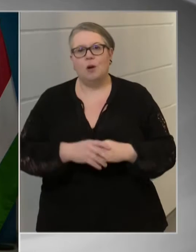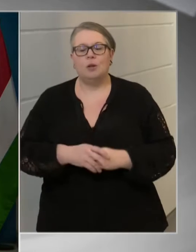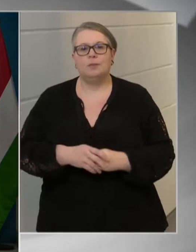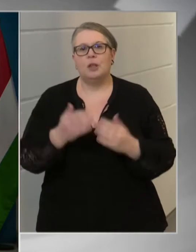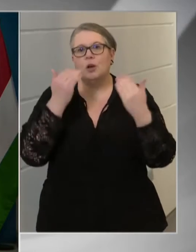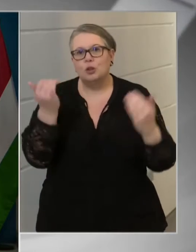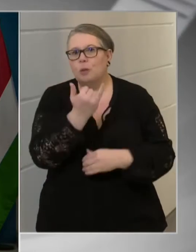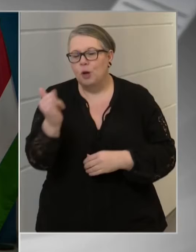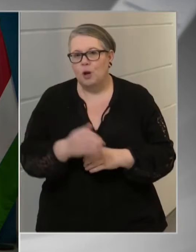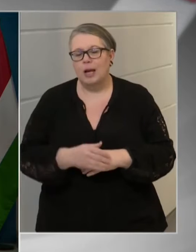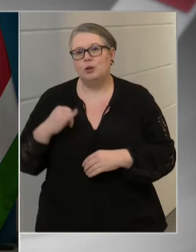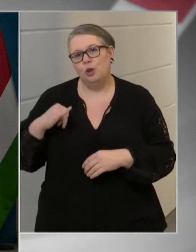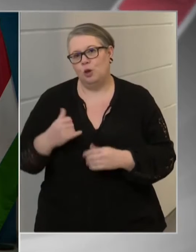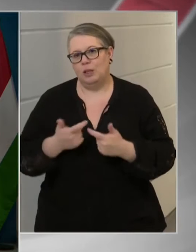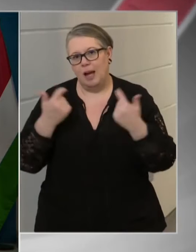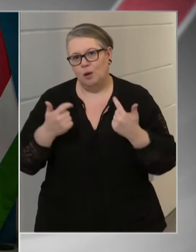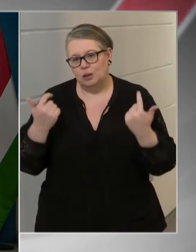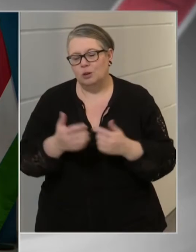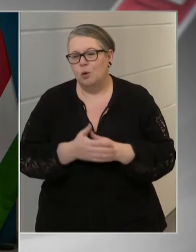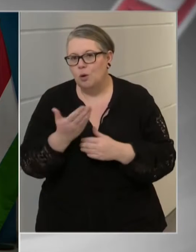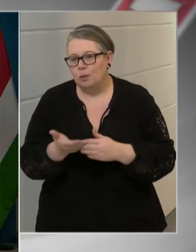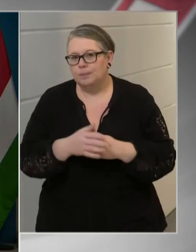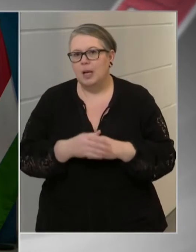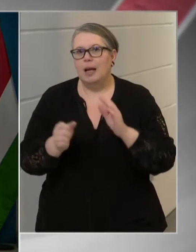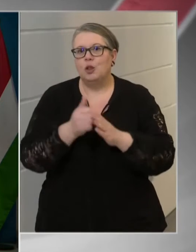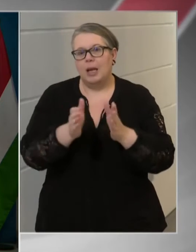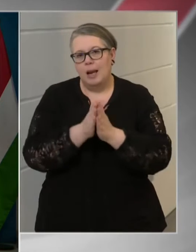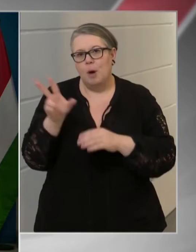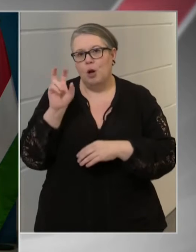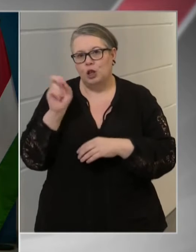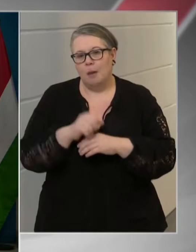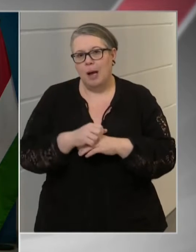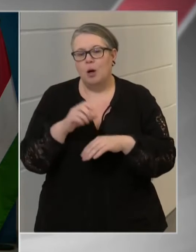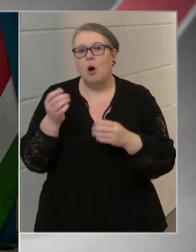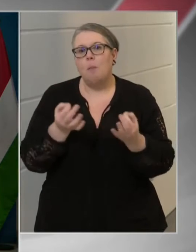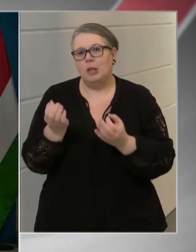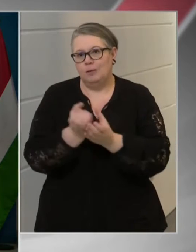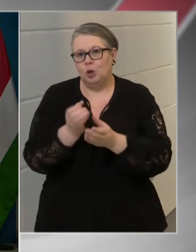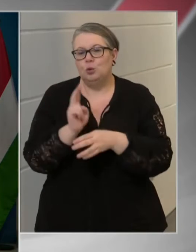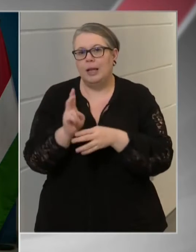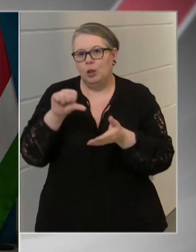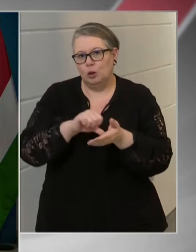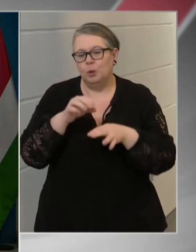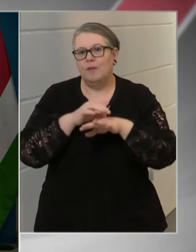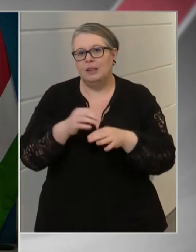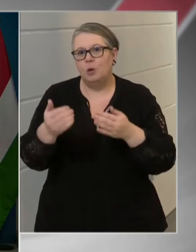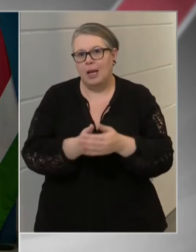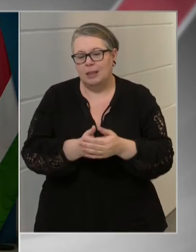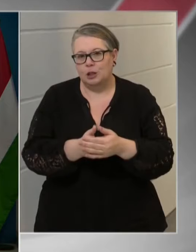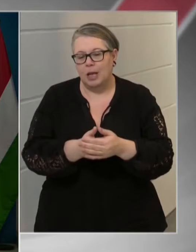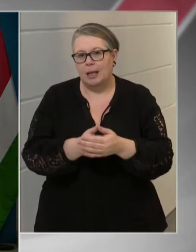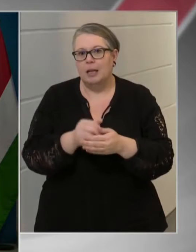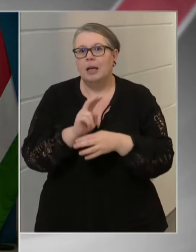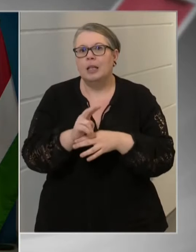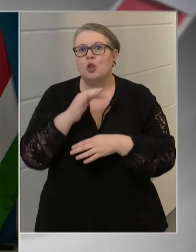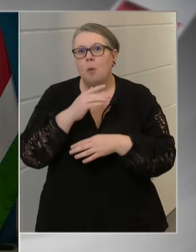zajlik a védőoltások beadása, illetve a hétvégén folytatódik az oltás. A százfőnél nagyobb létszámú idős otthonokban is.